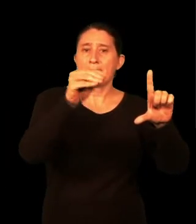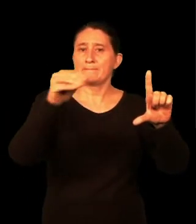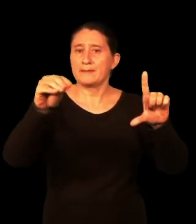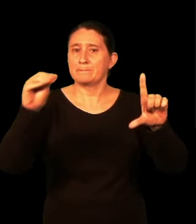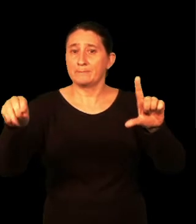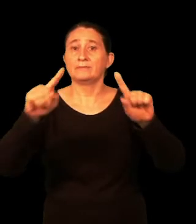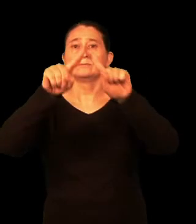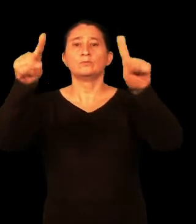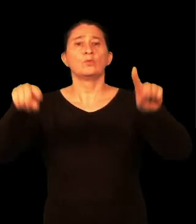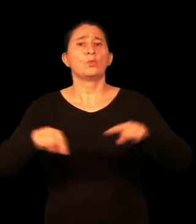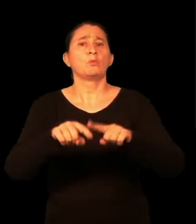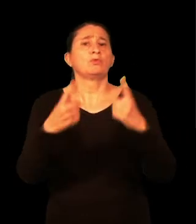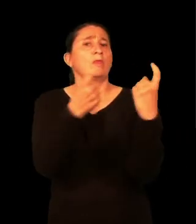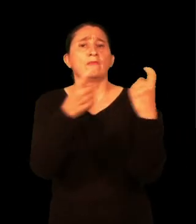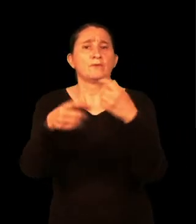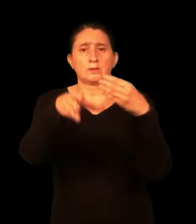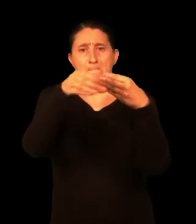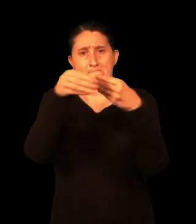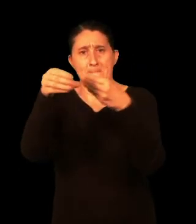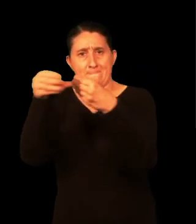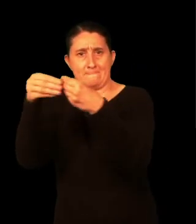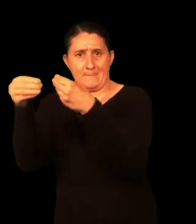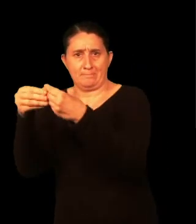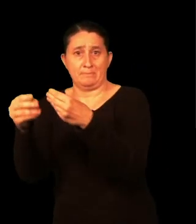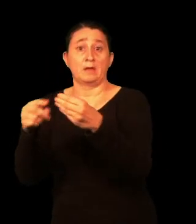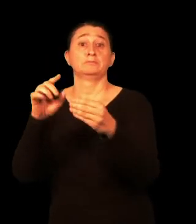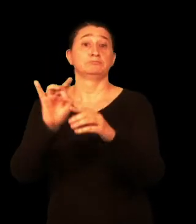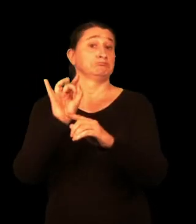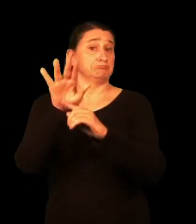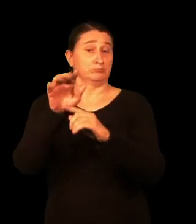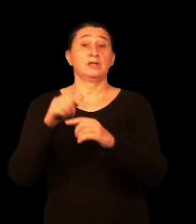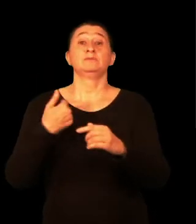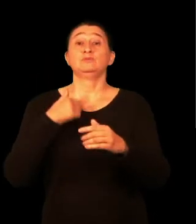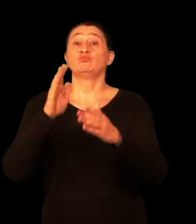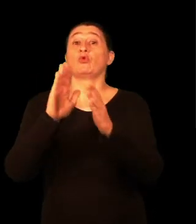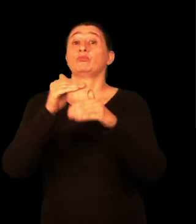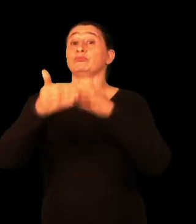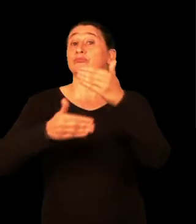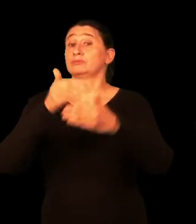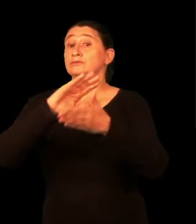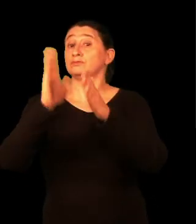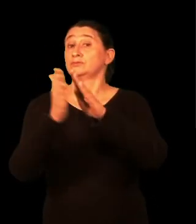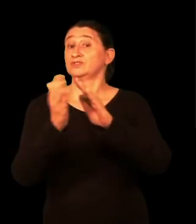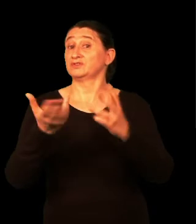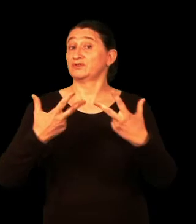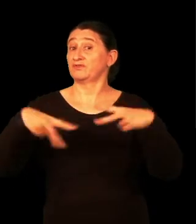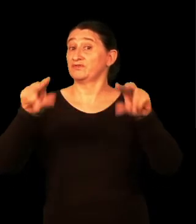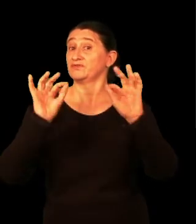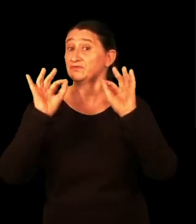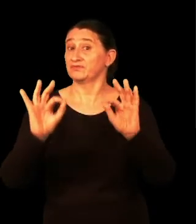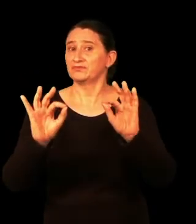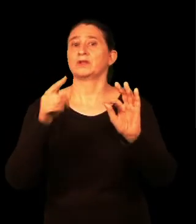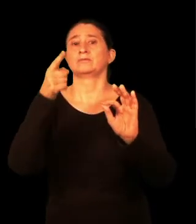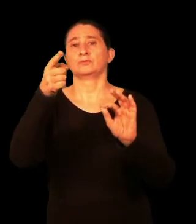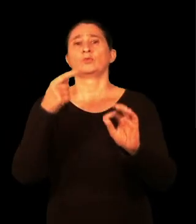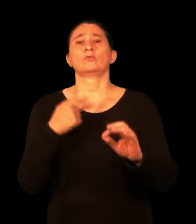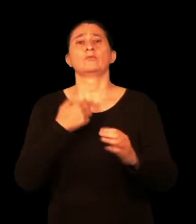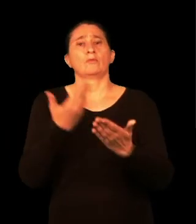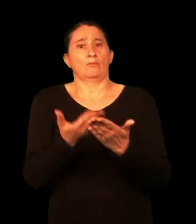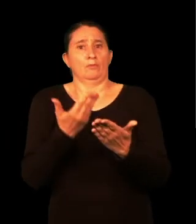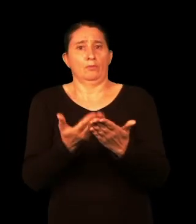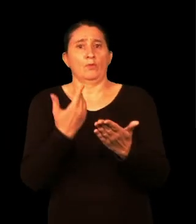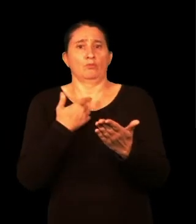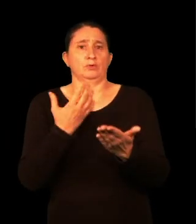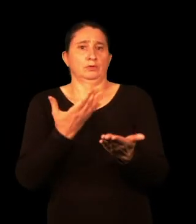bete datuak eta erantzi beharrezko dokumentuak. Erregistroa amaitzean, izapidea egin duzula